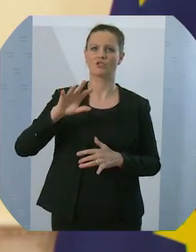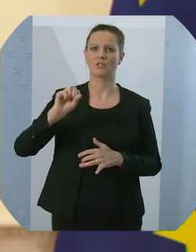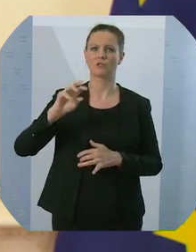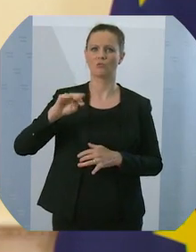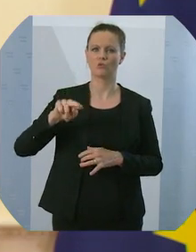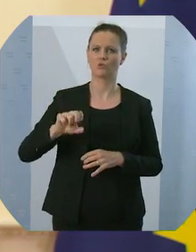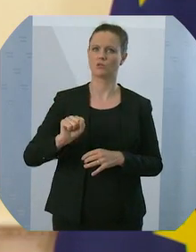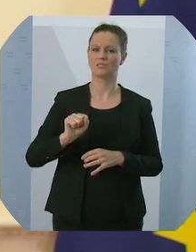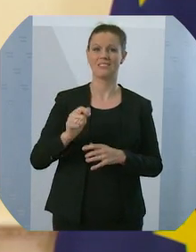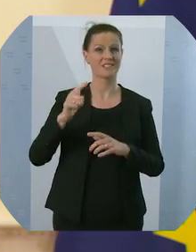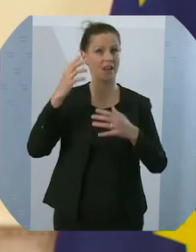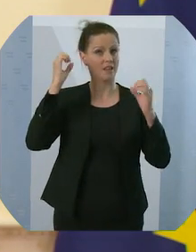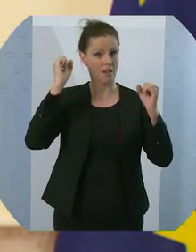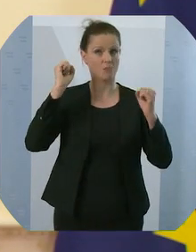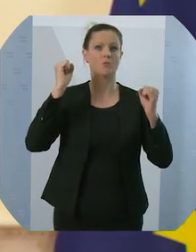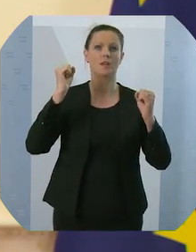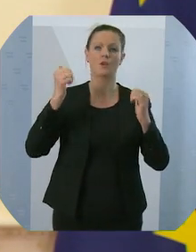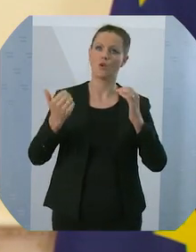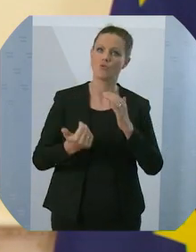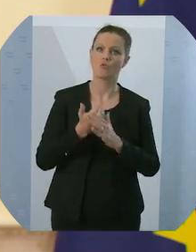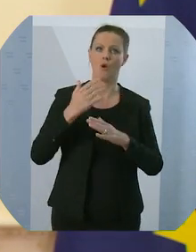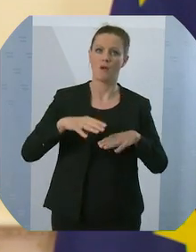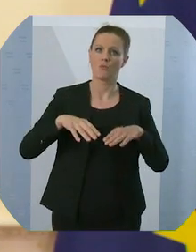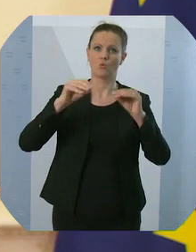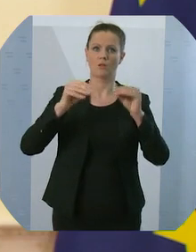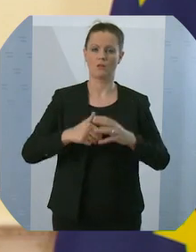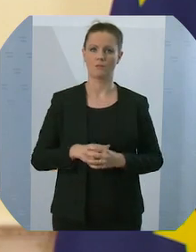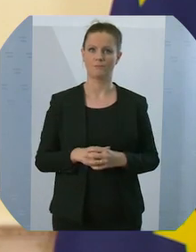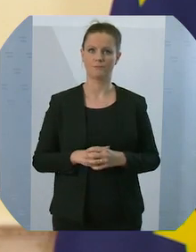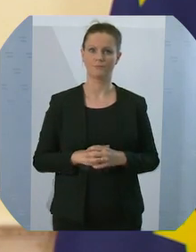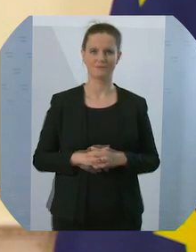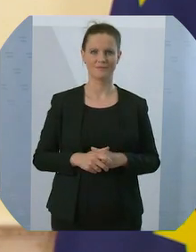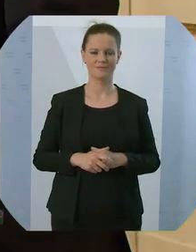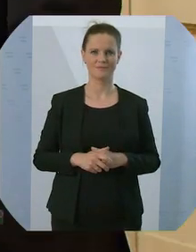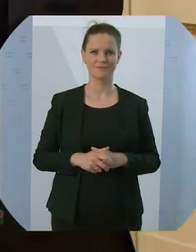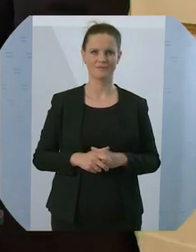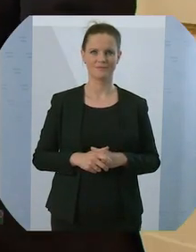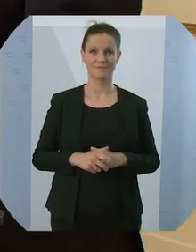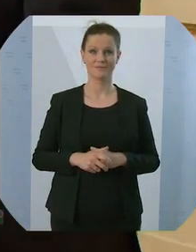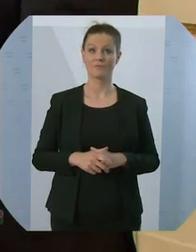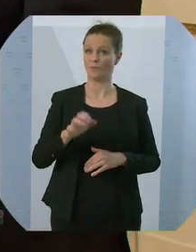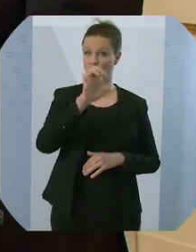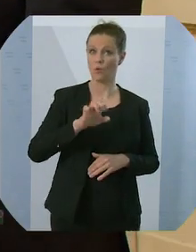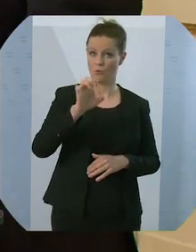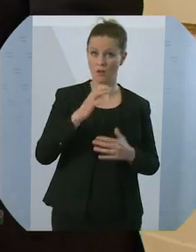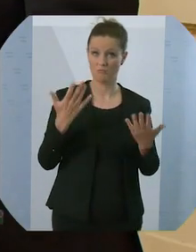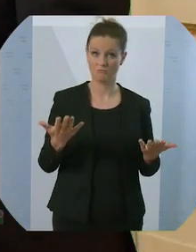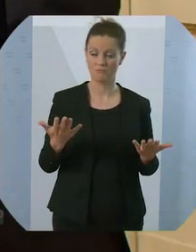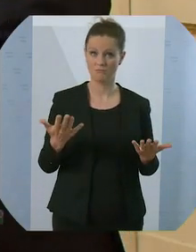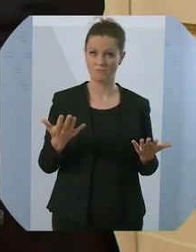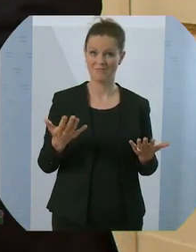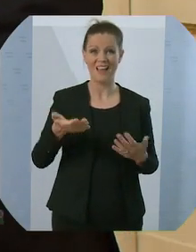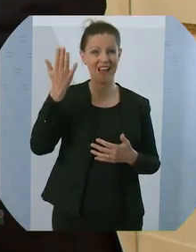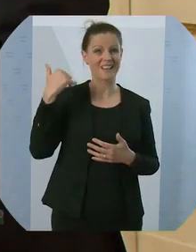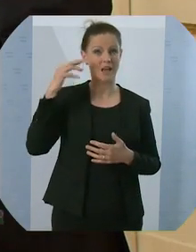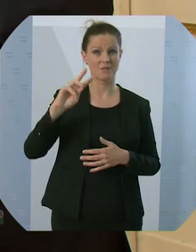von Neuem begründet. Und Europa? Der damalige Vizepräsident der USA, Al